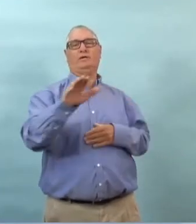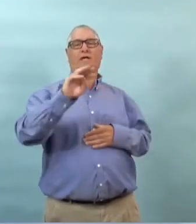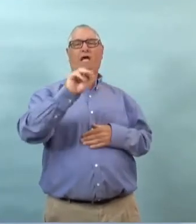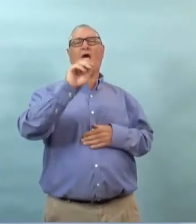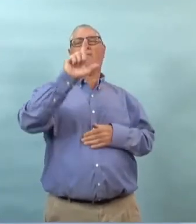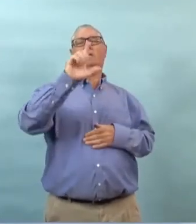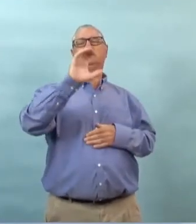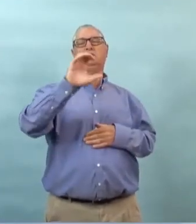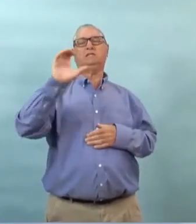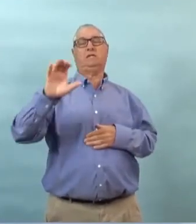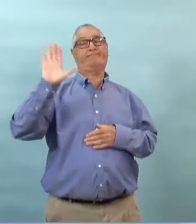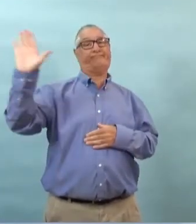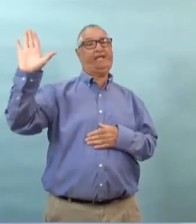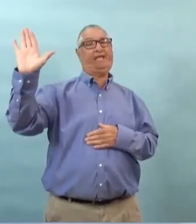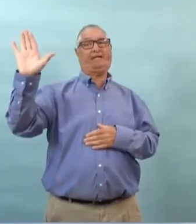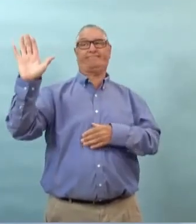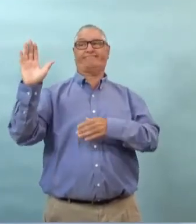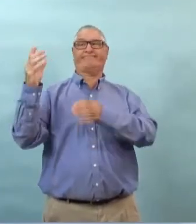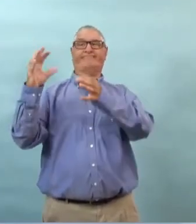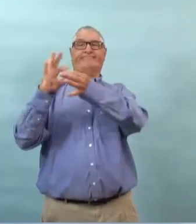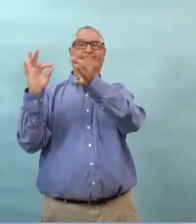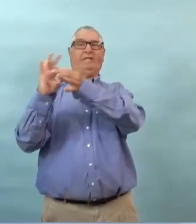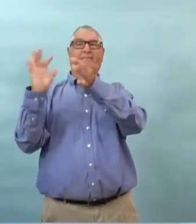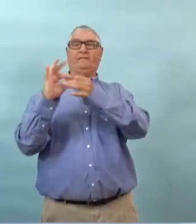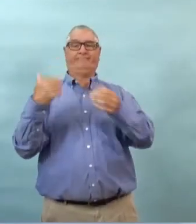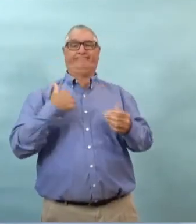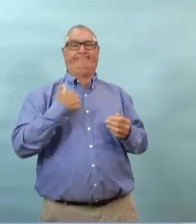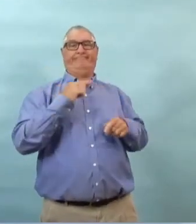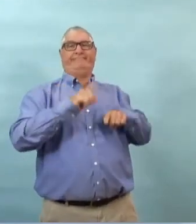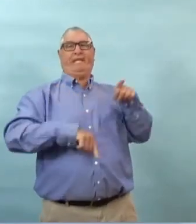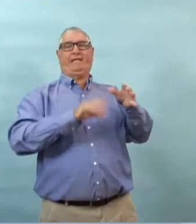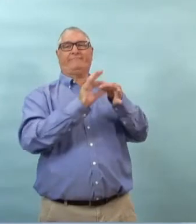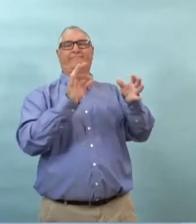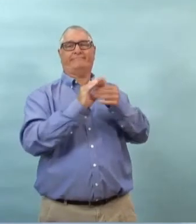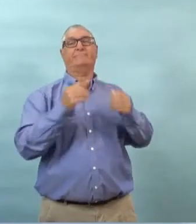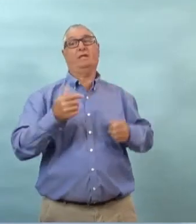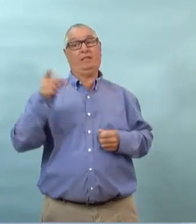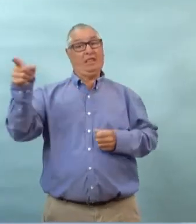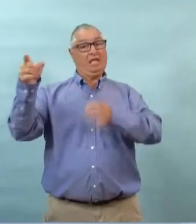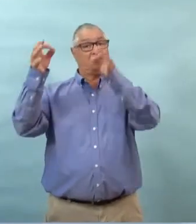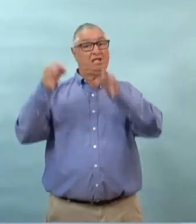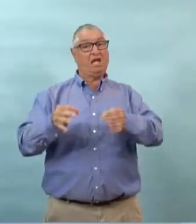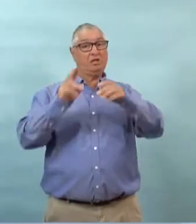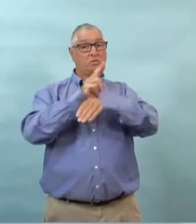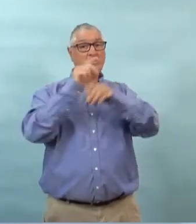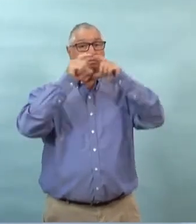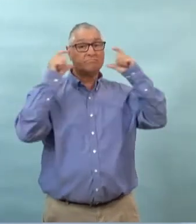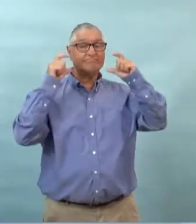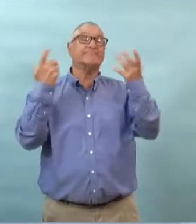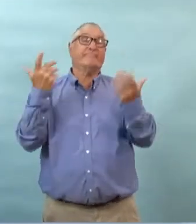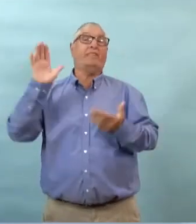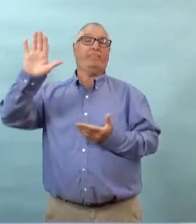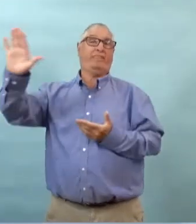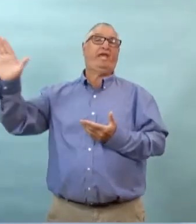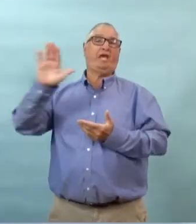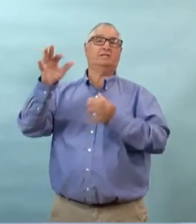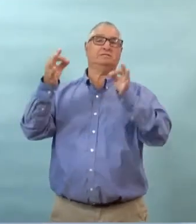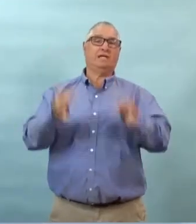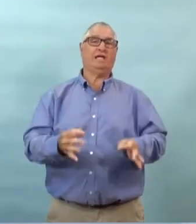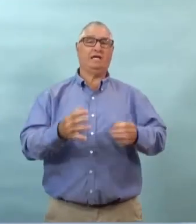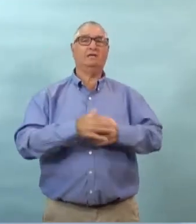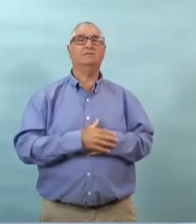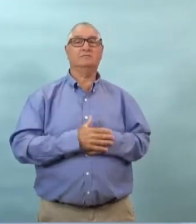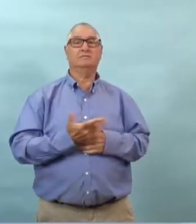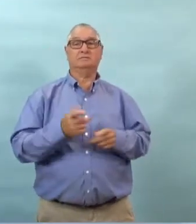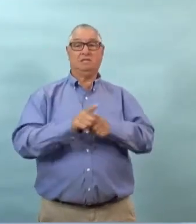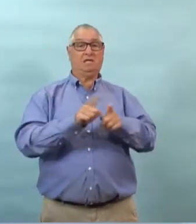parler au nom des entreprises je suis désolé mais je suis la première fois que j'entends que ces employés de porter des masques je sais que